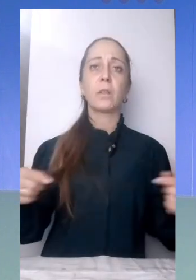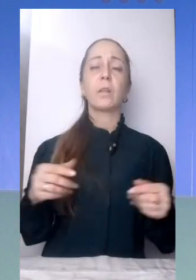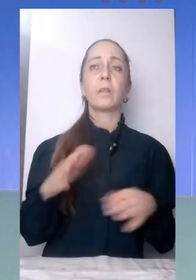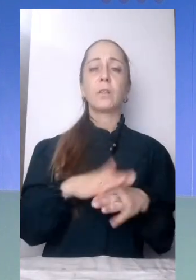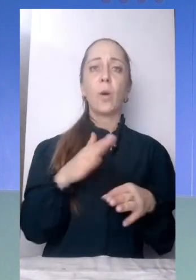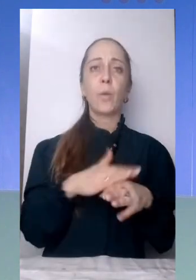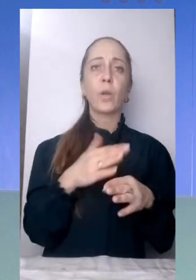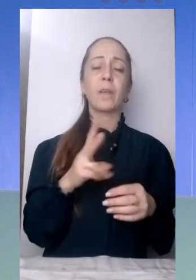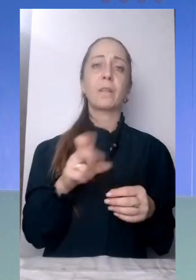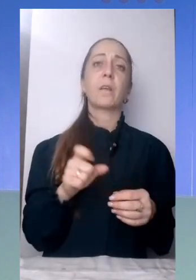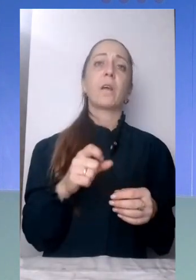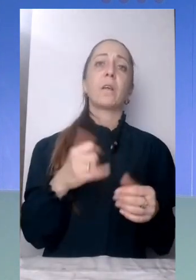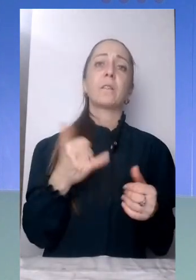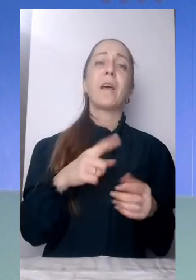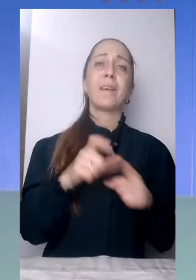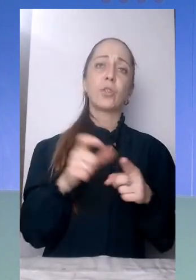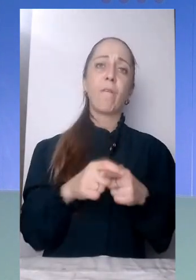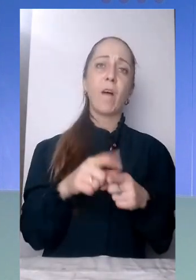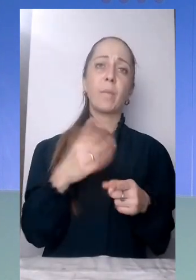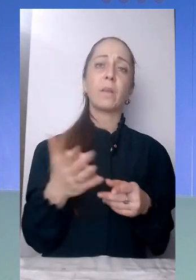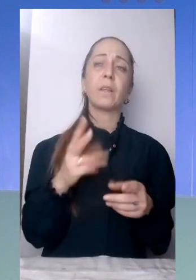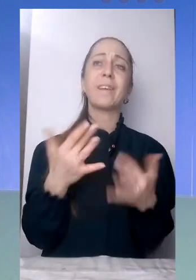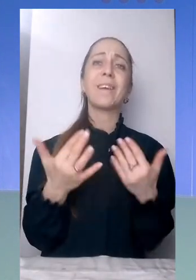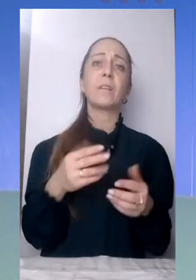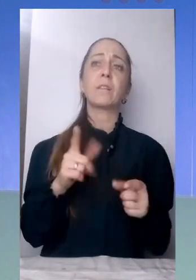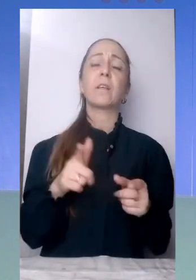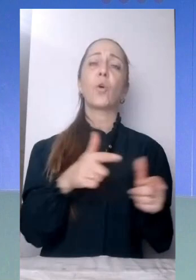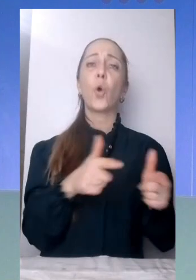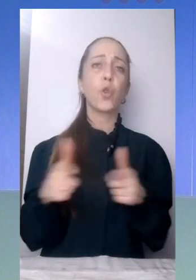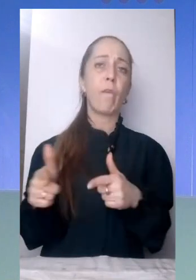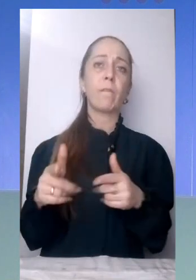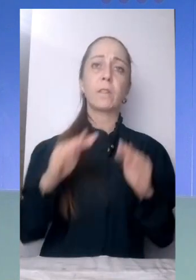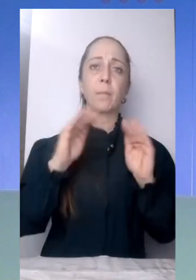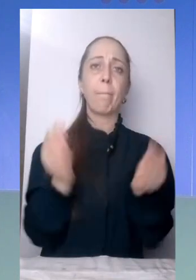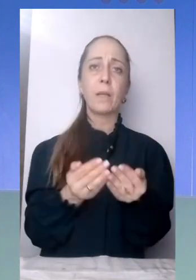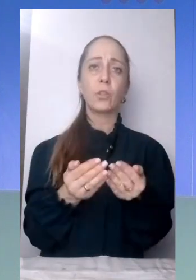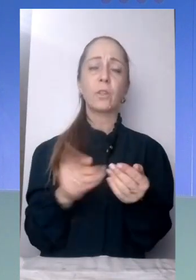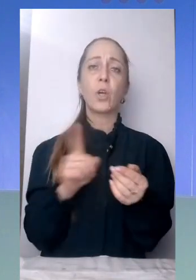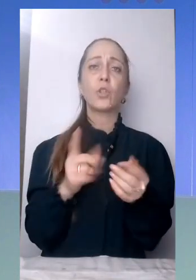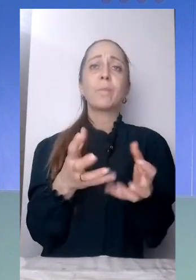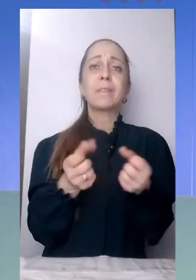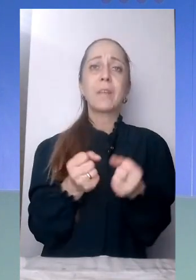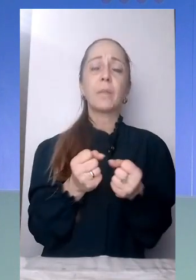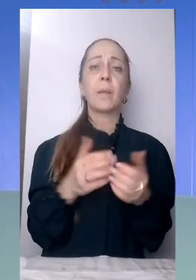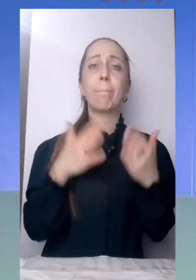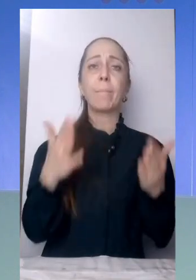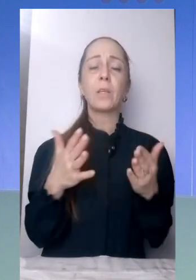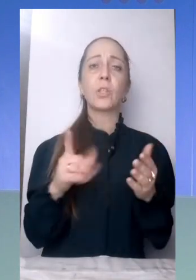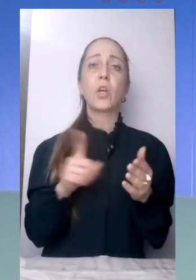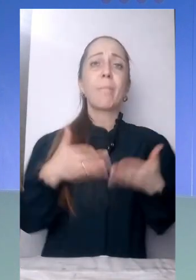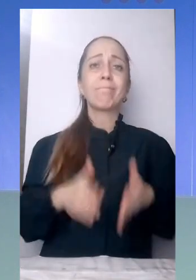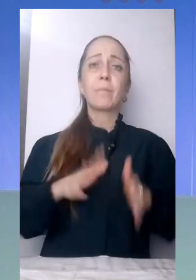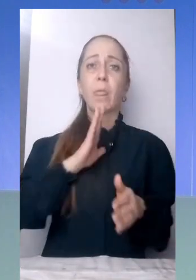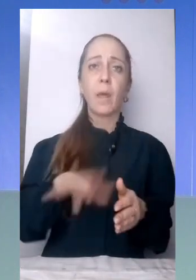її словами, кількість тих, хто їх готував, зменшилася. І щоб стримати збільшення приплоду, цих тварин почали активніше стерилізувати.